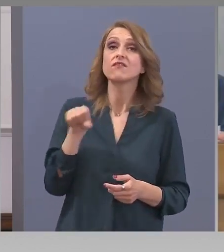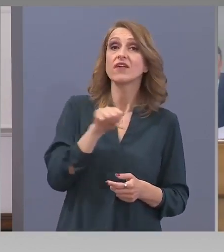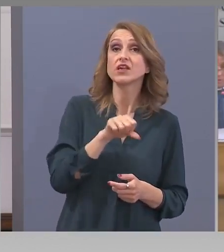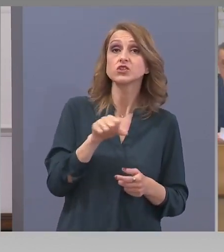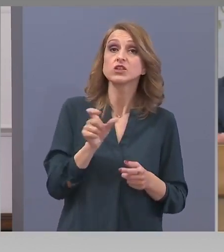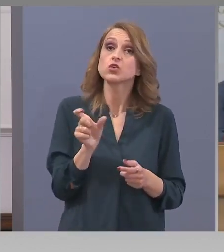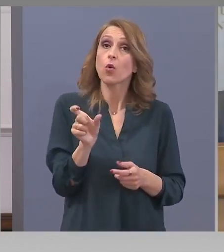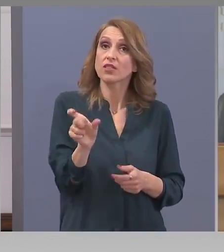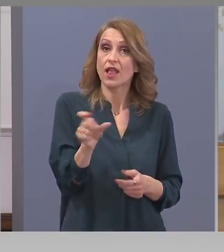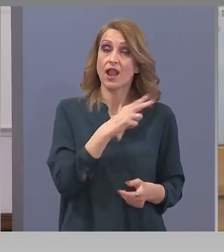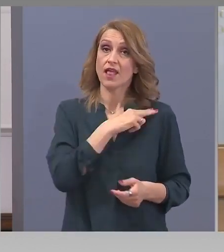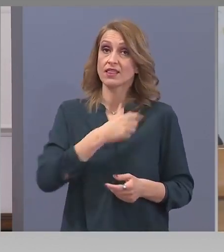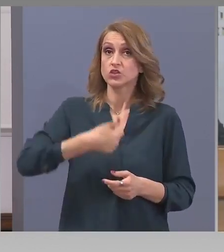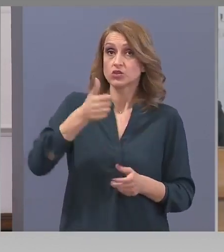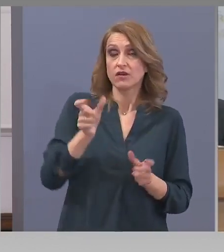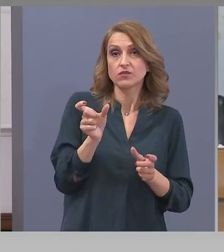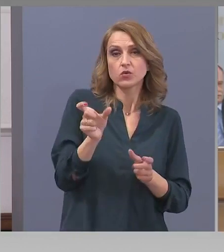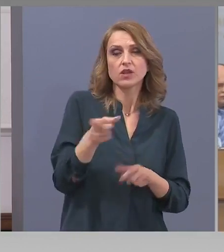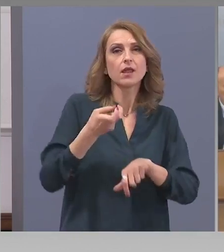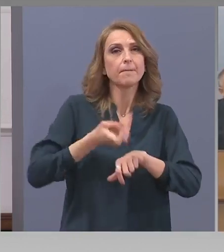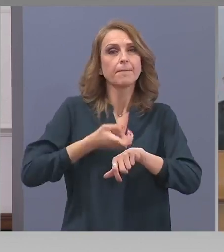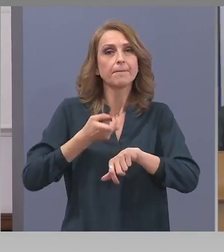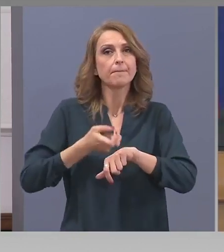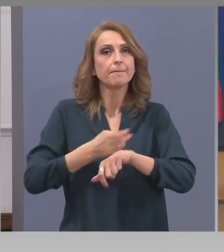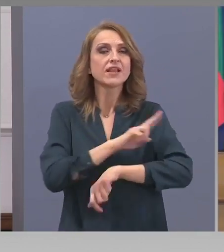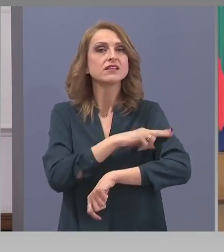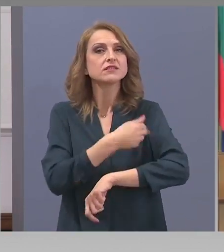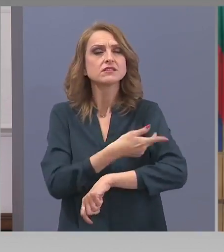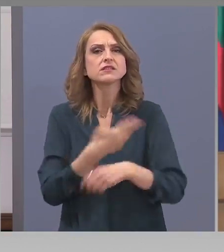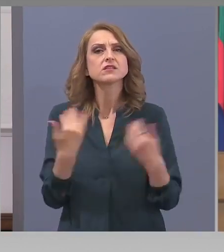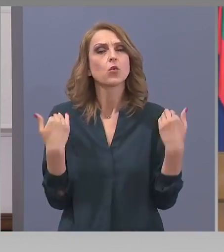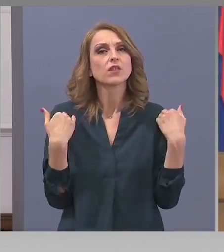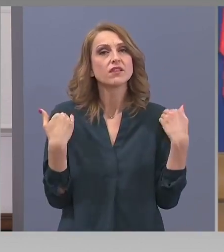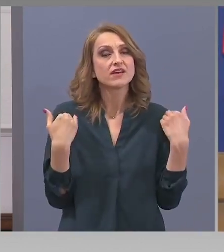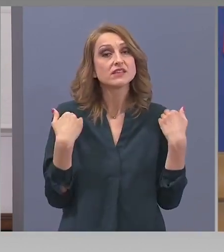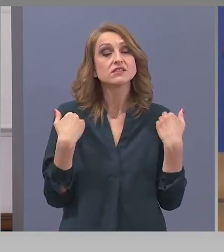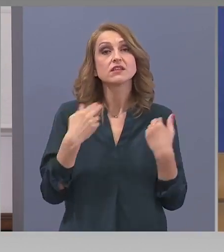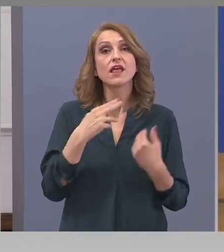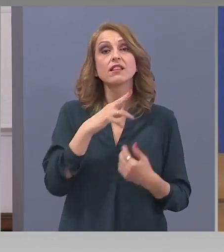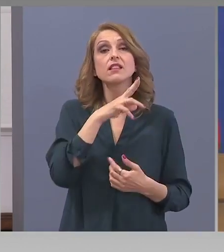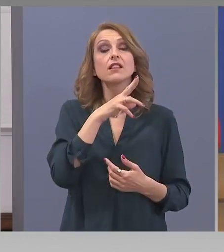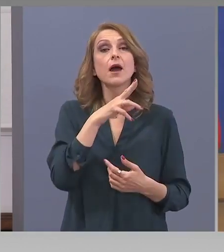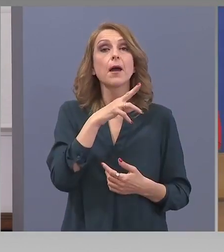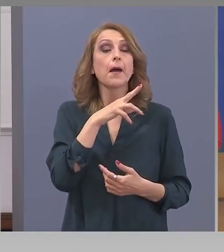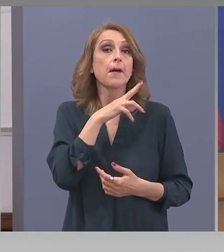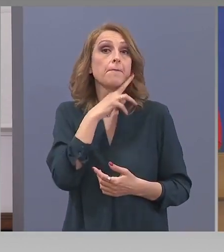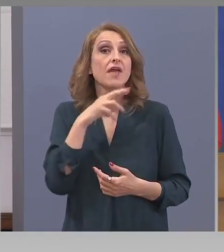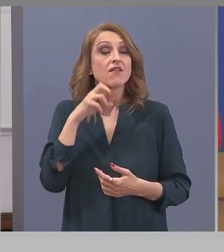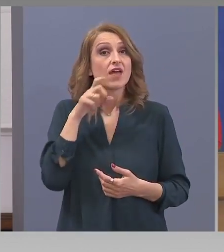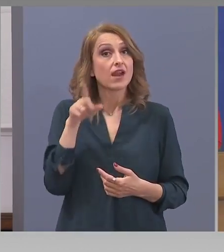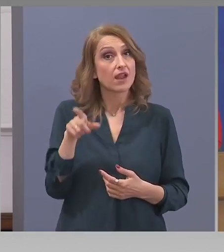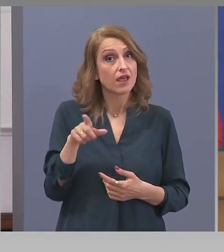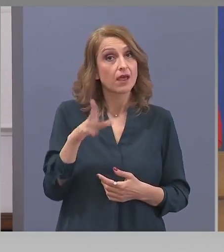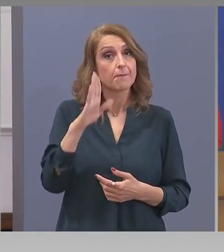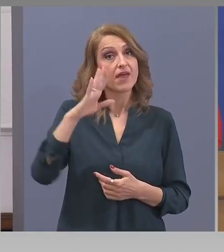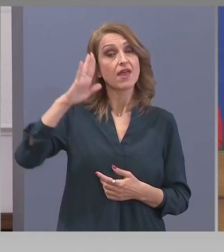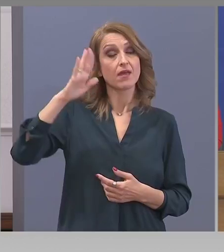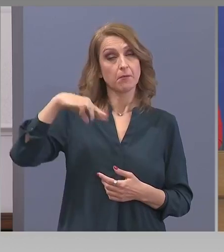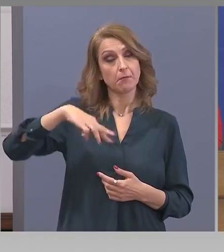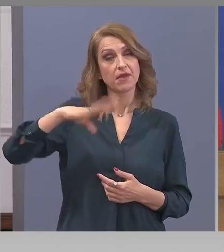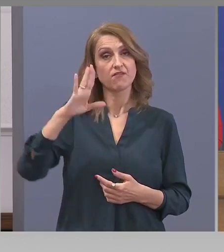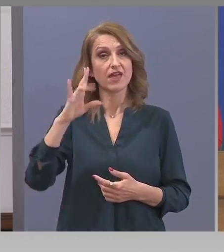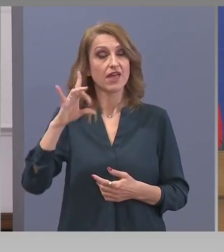диагностика към Бълницина на Медицинския университет или институт на Мевере. София е медицински директор към Център за